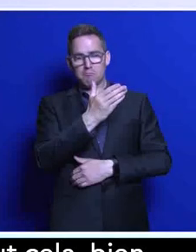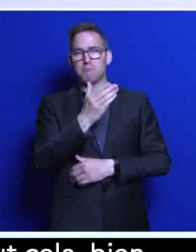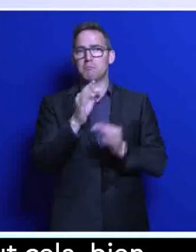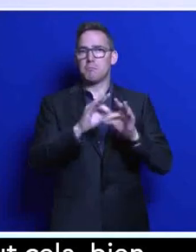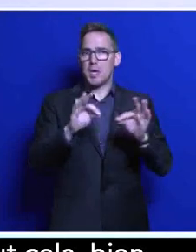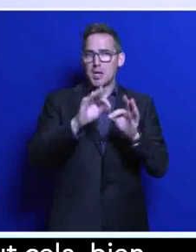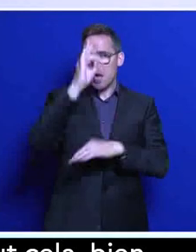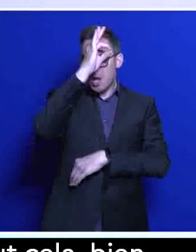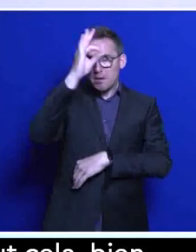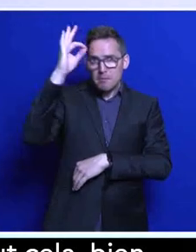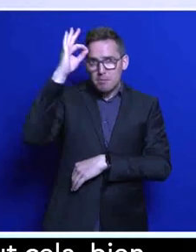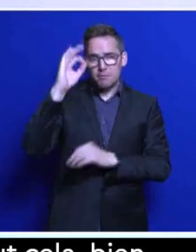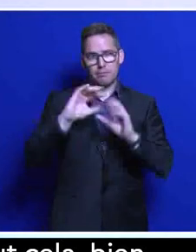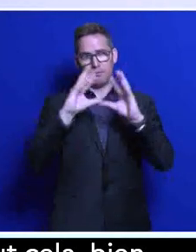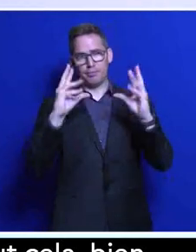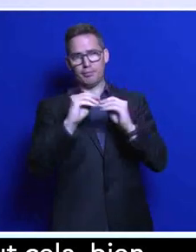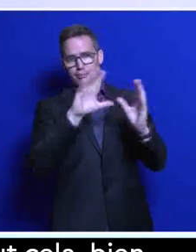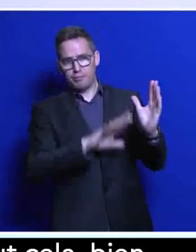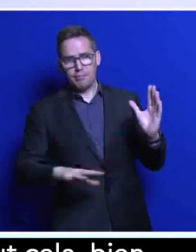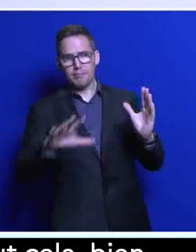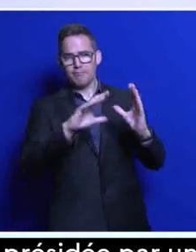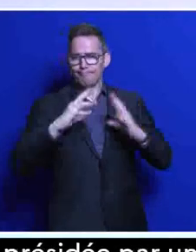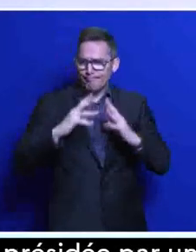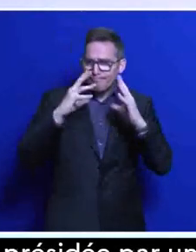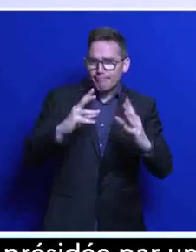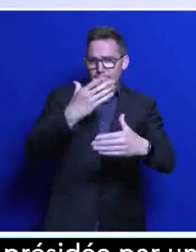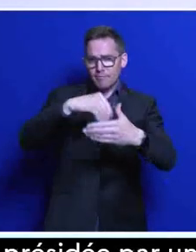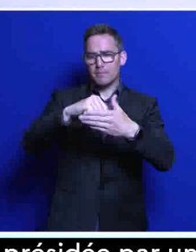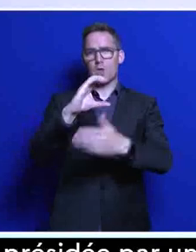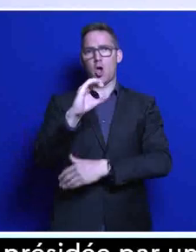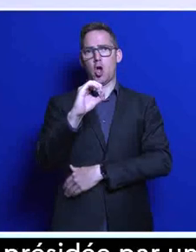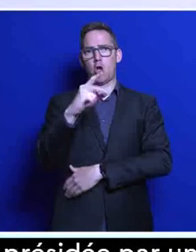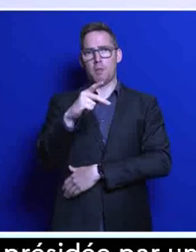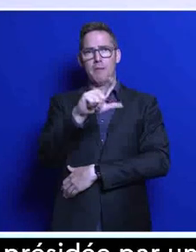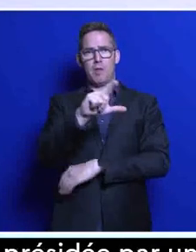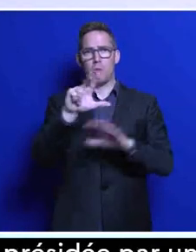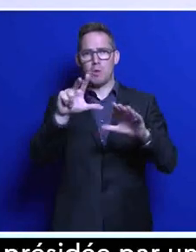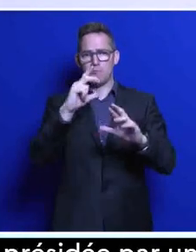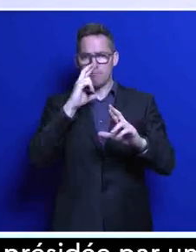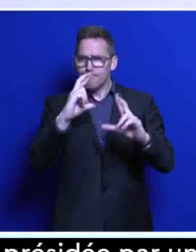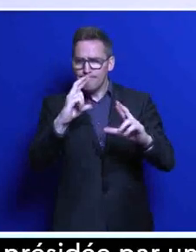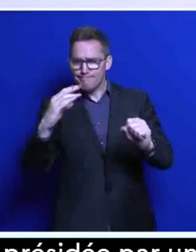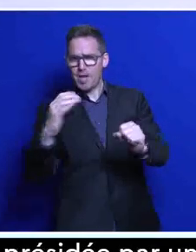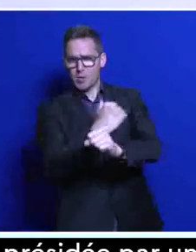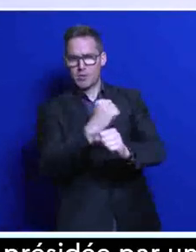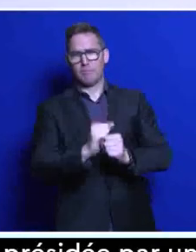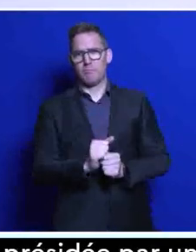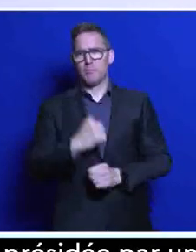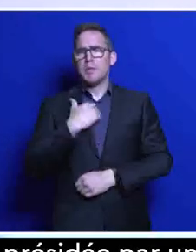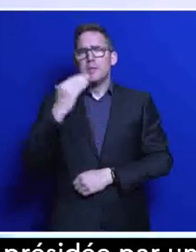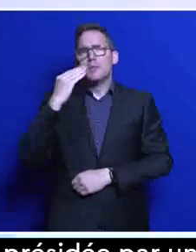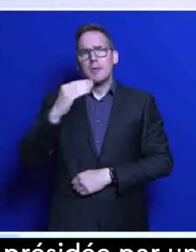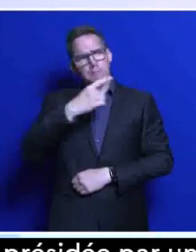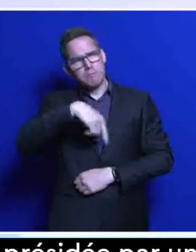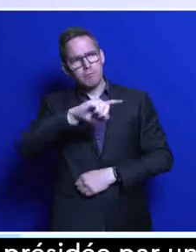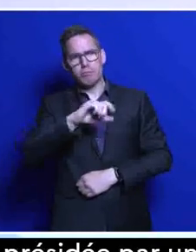à tous les États impliqués dans cette COP 28 le plus grand succès. Et vous savez que vous pouvez compter sur le soutien de